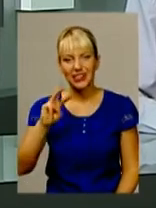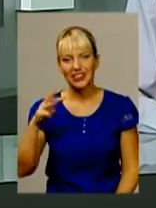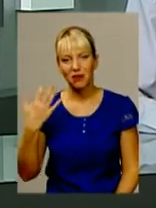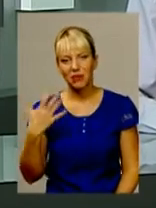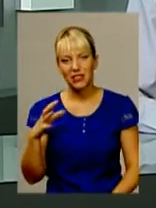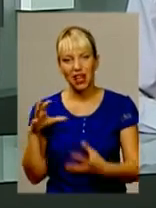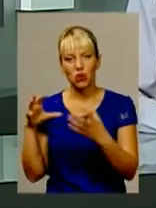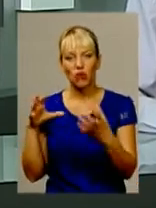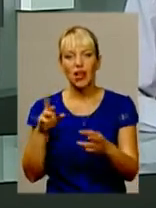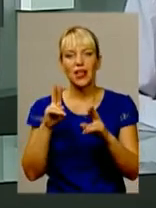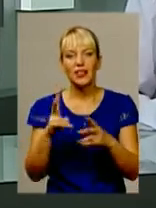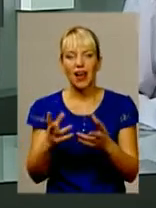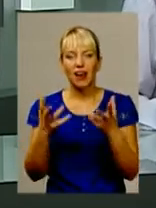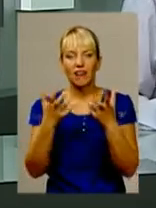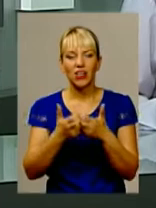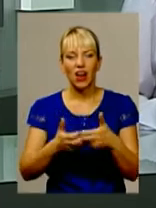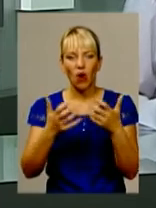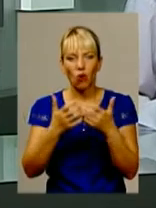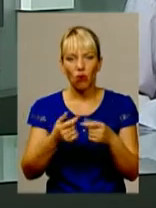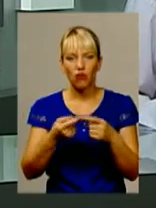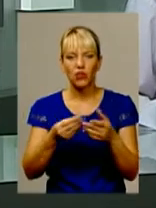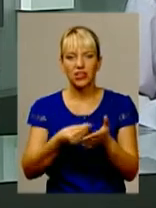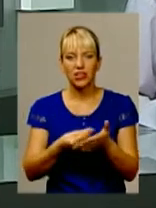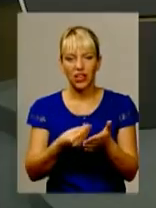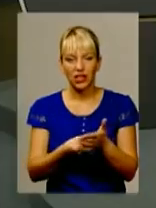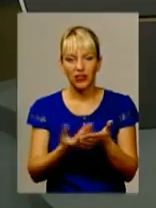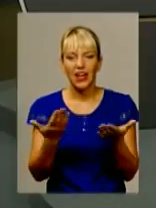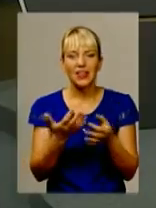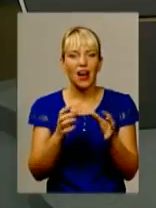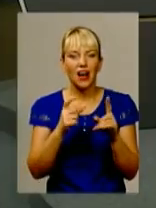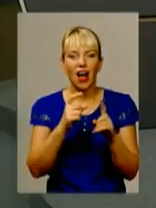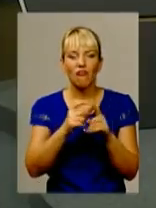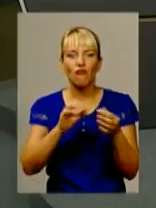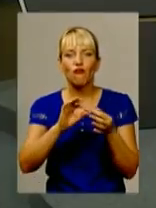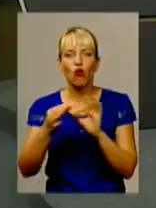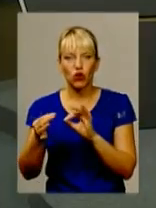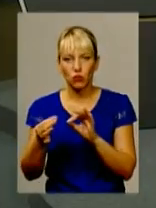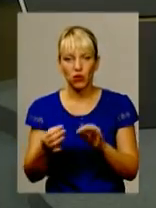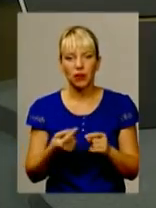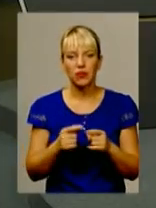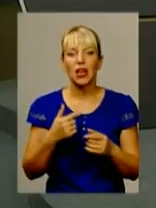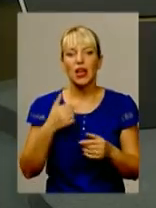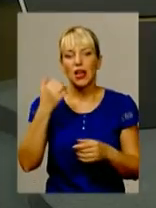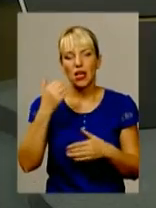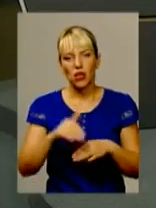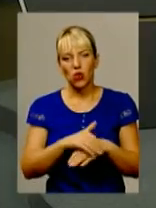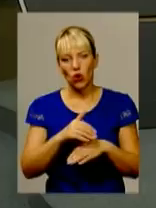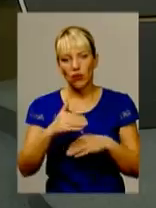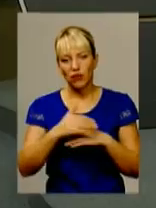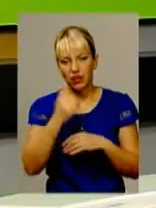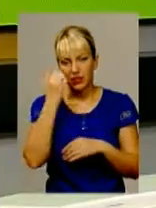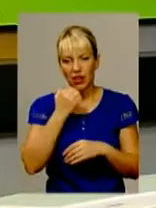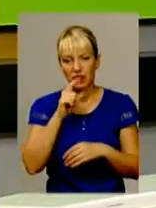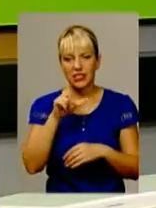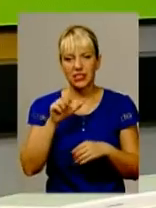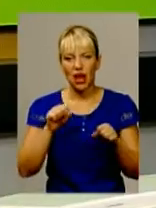Як саме вираховується тариф, яка, можливо, формула? Доброго вечора. Дякую за можливість висловити